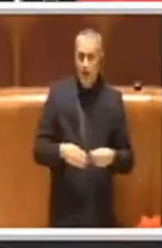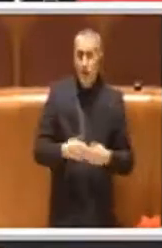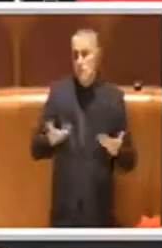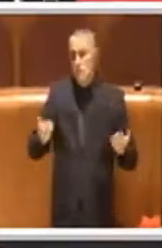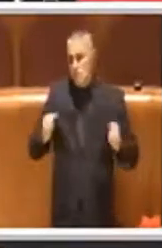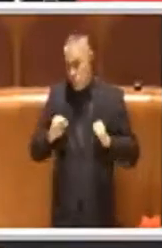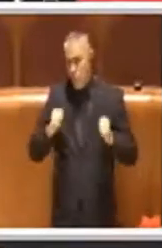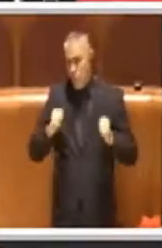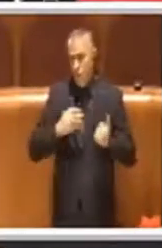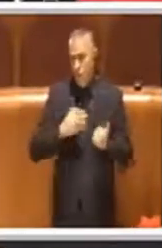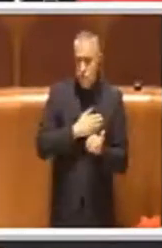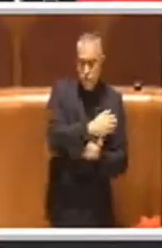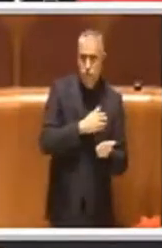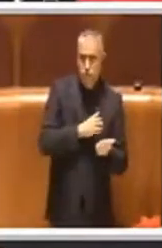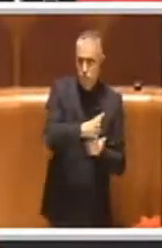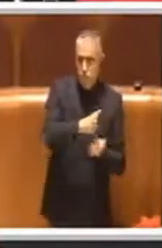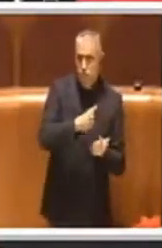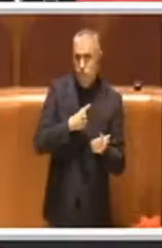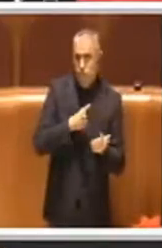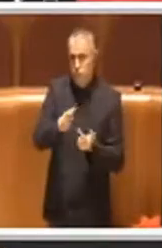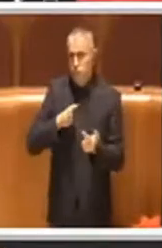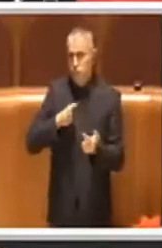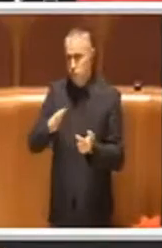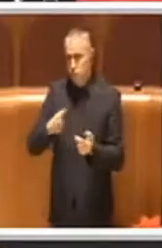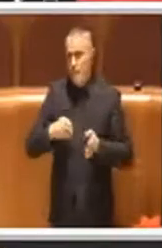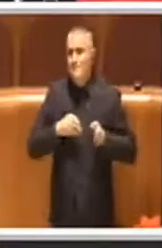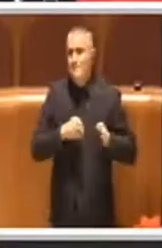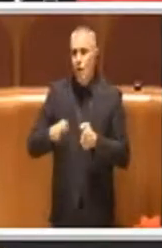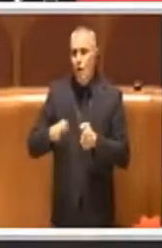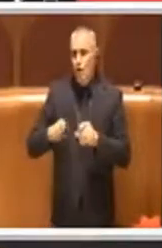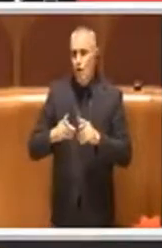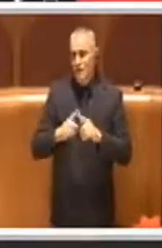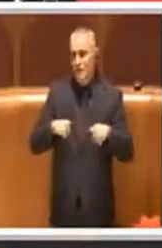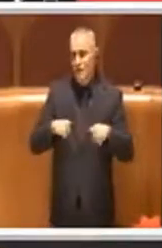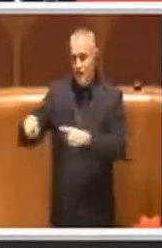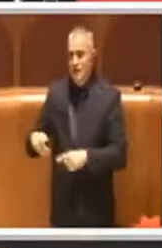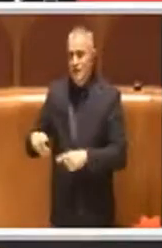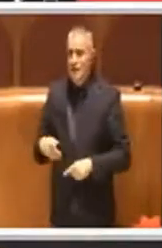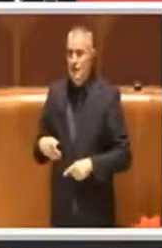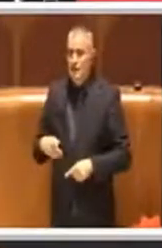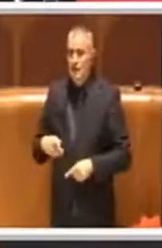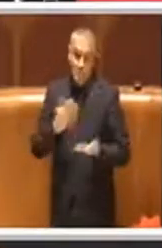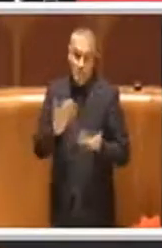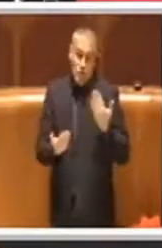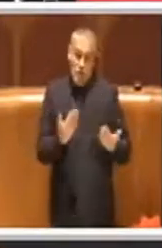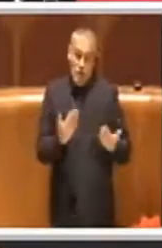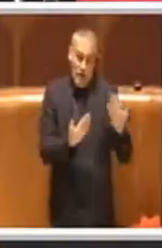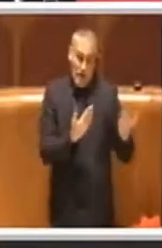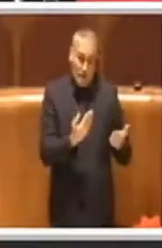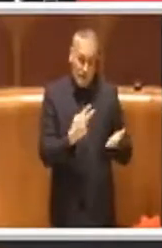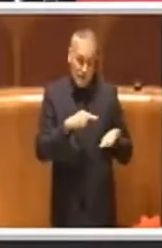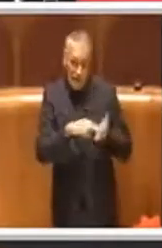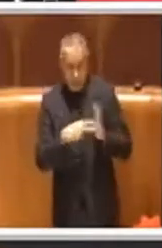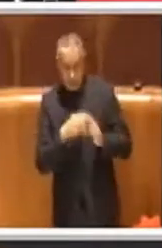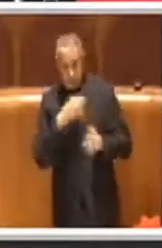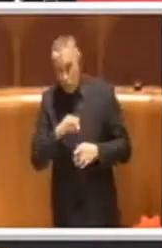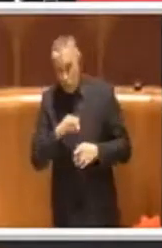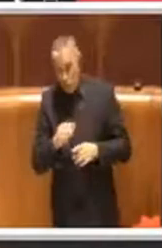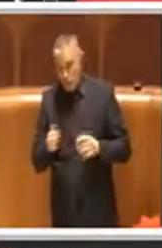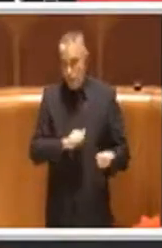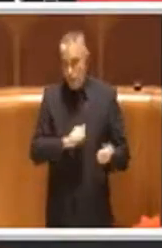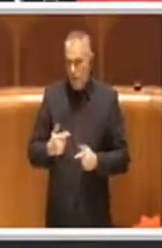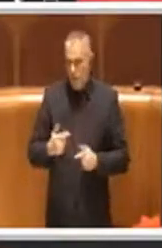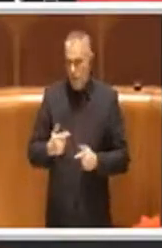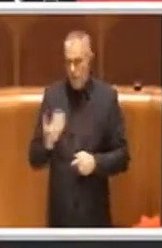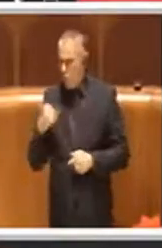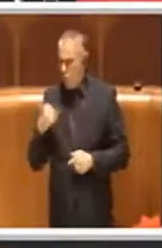percorsi da valutare ovviamente a livello tecnico di cui in realtà insomma poi anche negli ultimi approfondimenti è